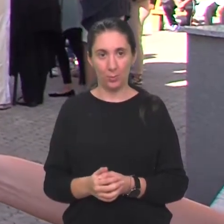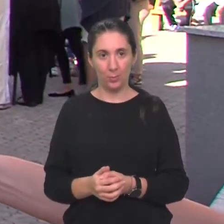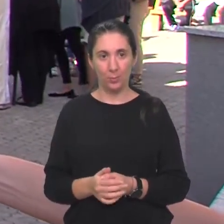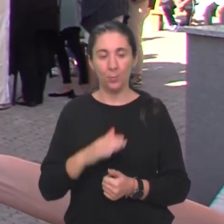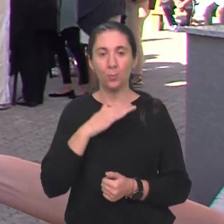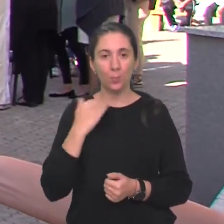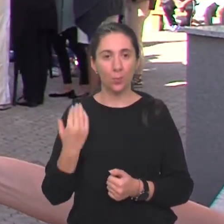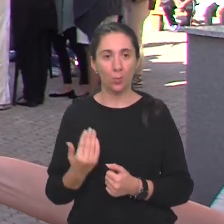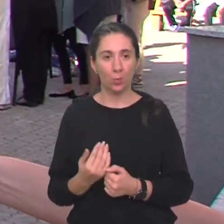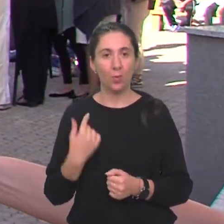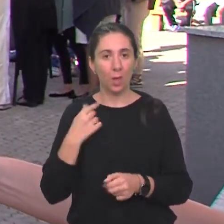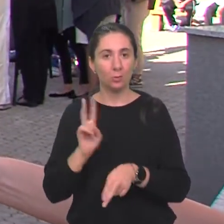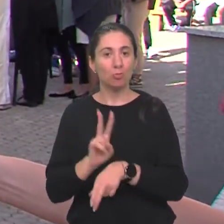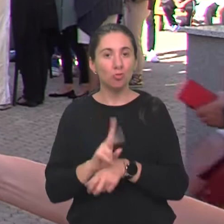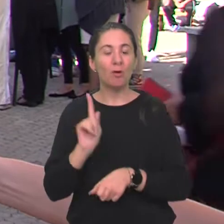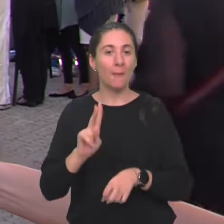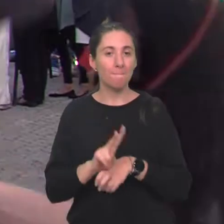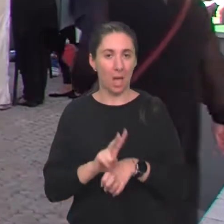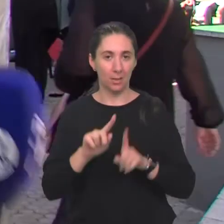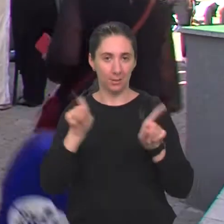Puno i čuvat ću je, pazite.